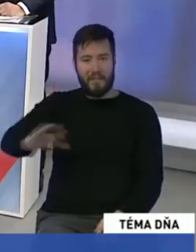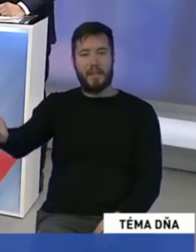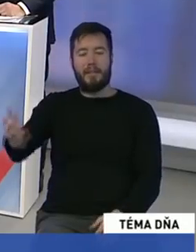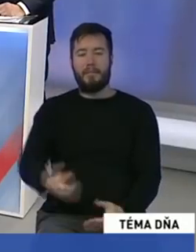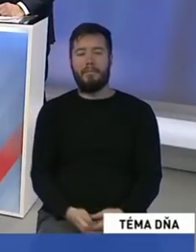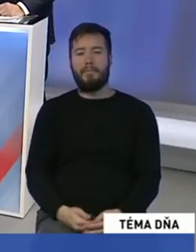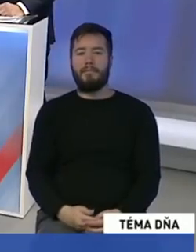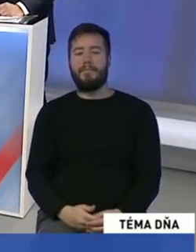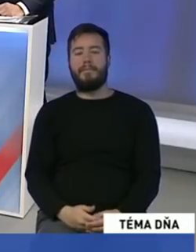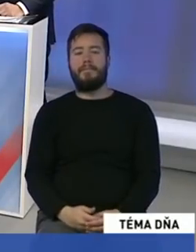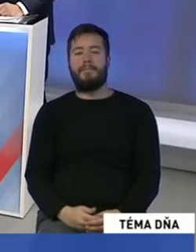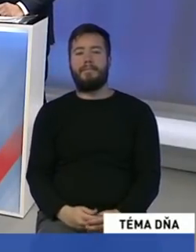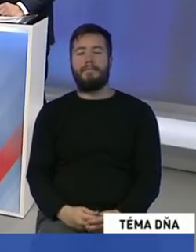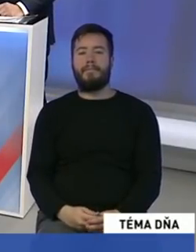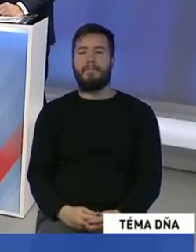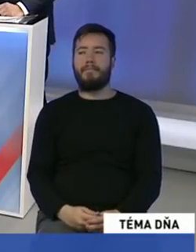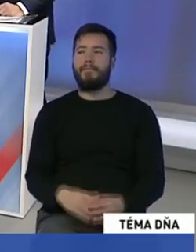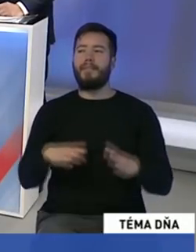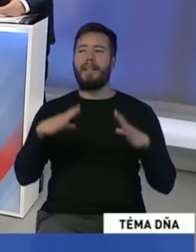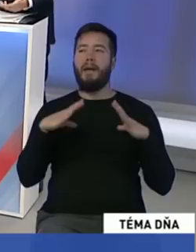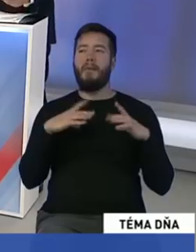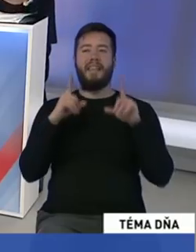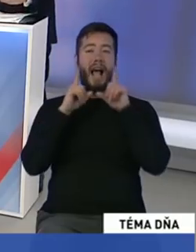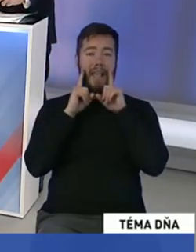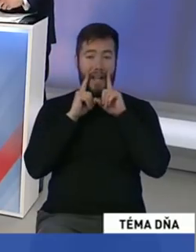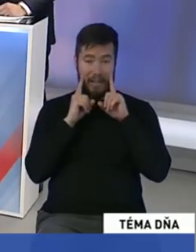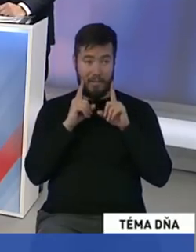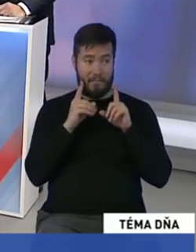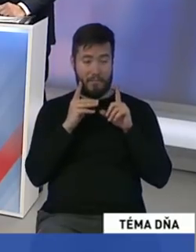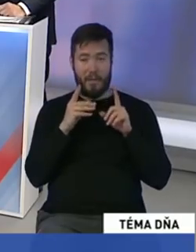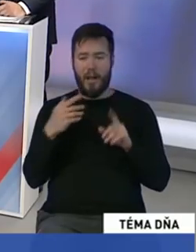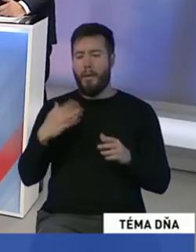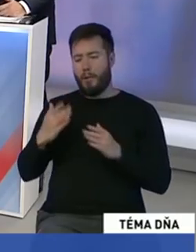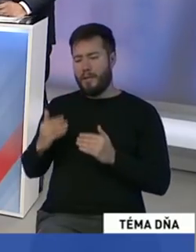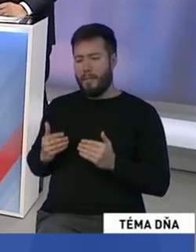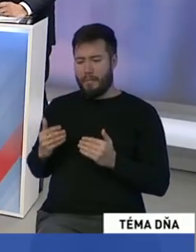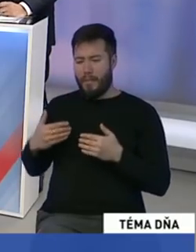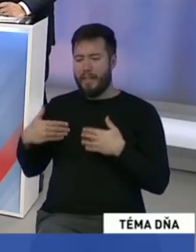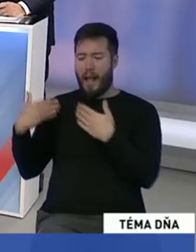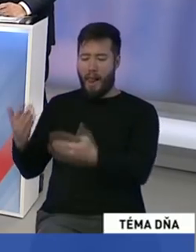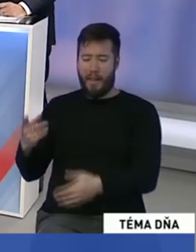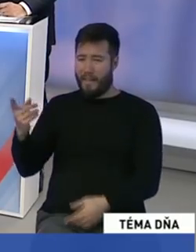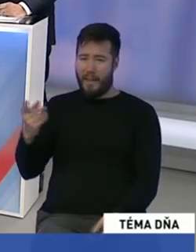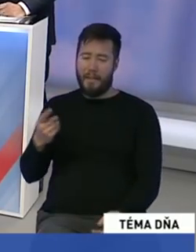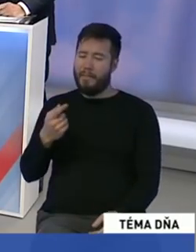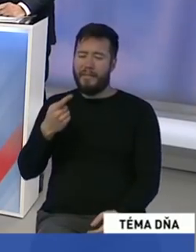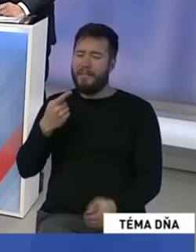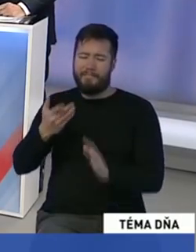Pán Hatas, môžeme sa posunúť ďalej alebo ešte chcete zareagovať? Posúme sa ďalej, lebo naozaj netušíte o čom hovoríte. Nemáte ani len špätku.